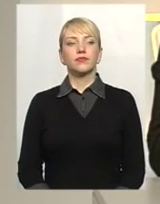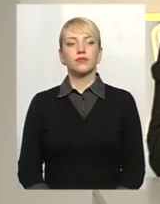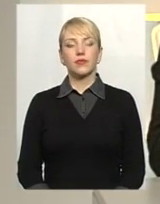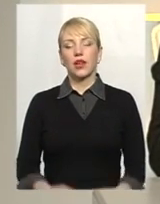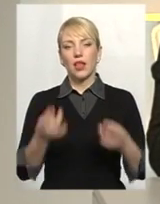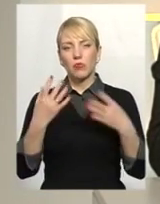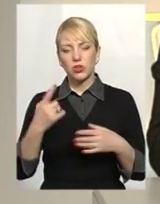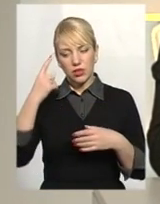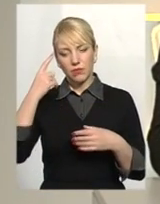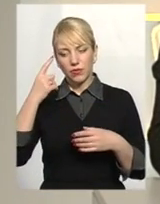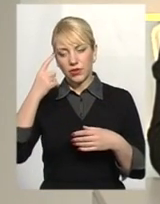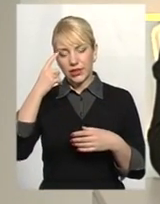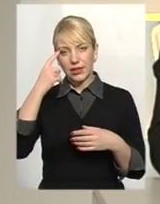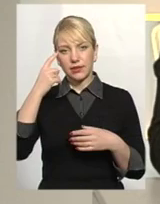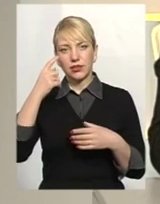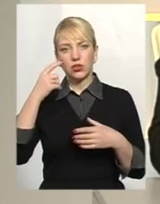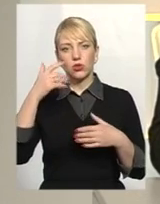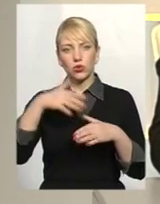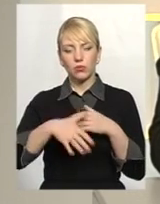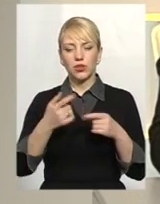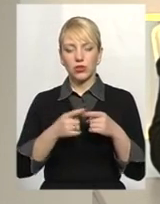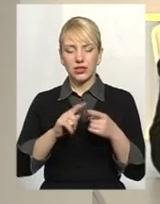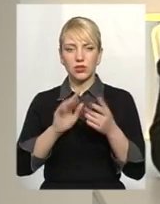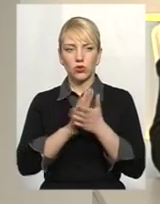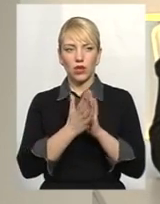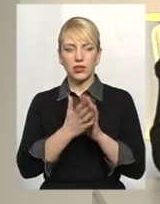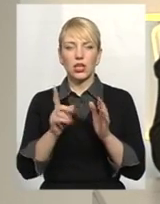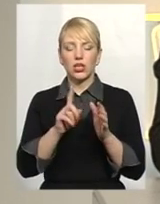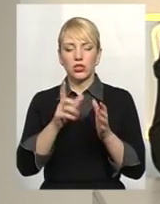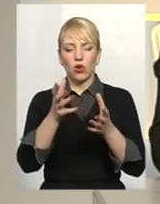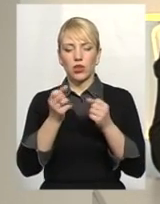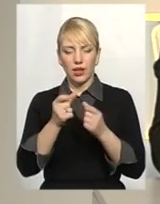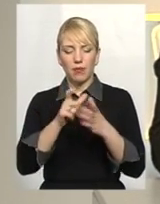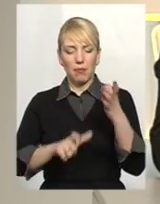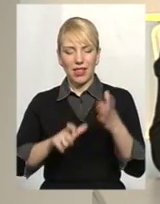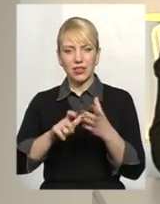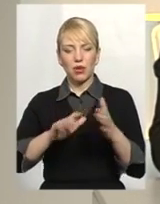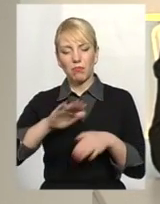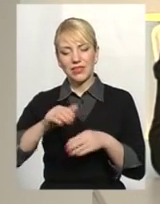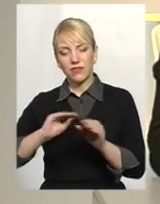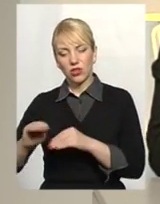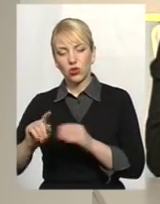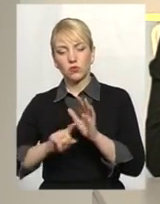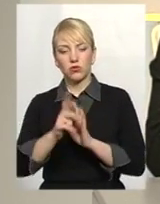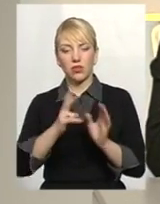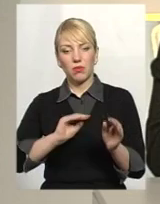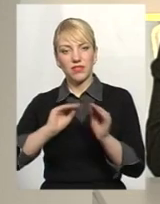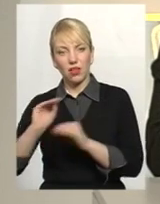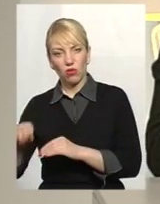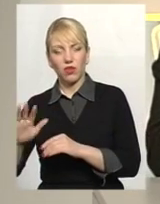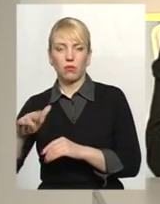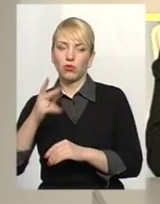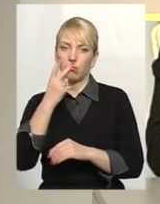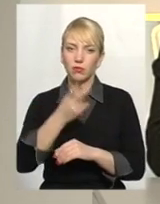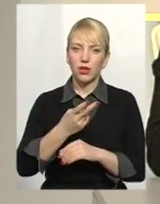переконатися в ситуації можна буде з отриманням платіжок після встановлення. Але треба тоді встановити, а потім вже це побачити,